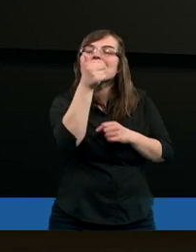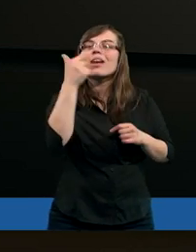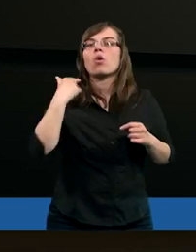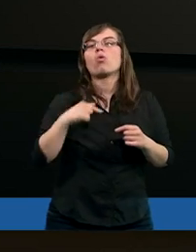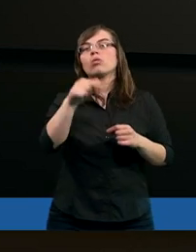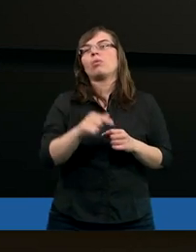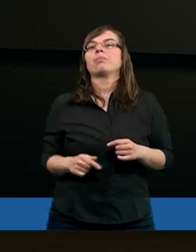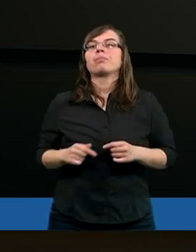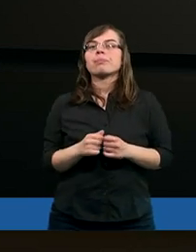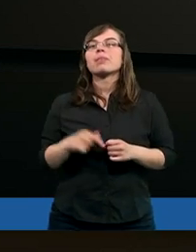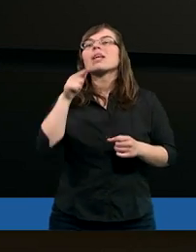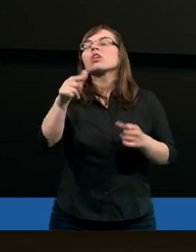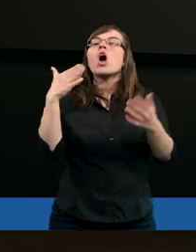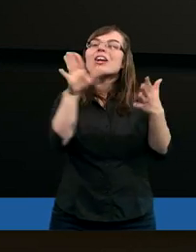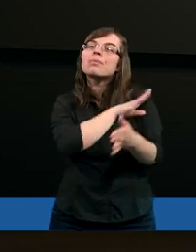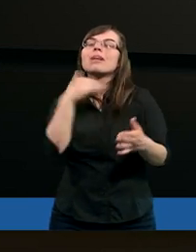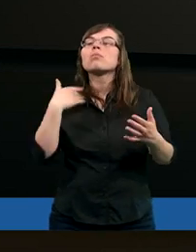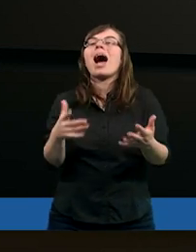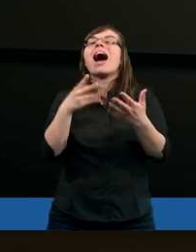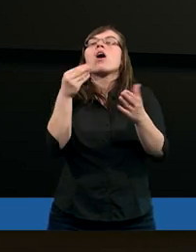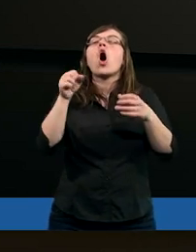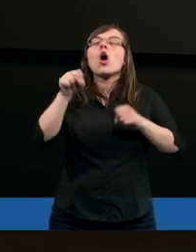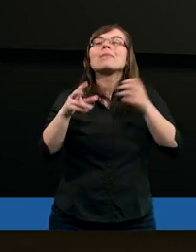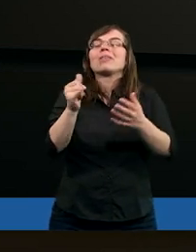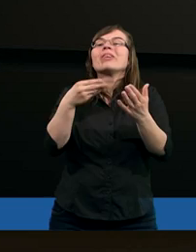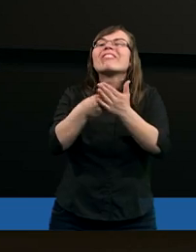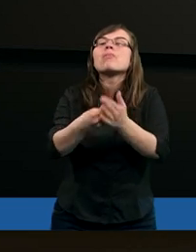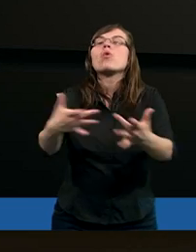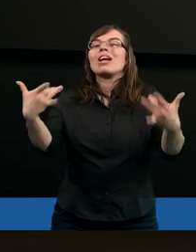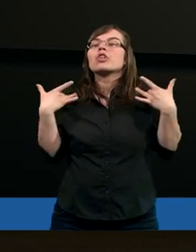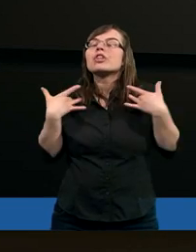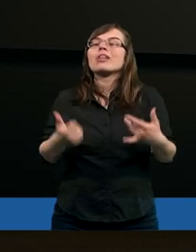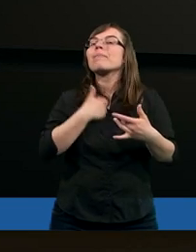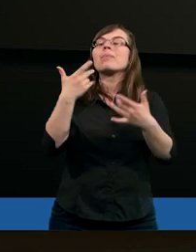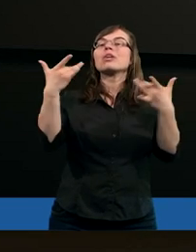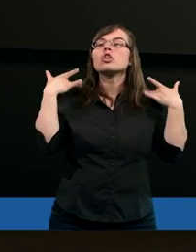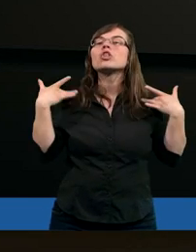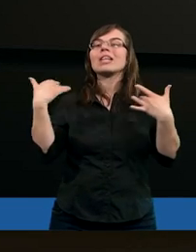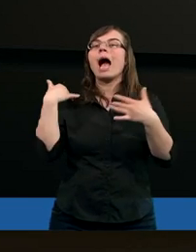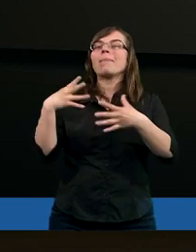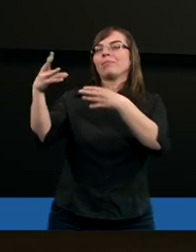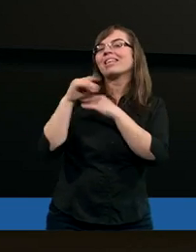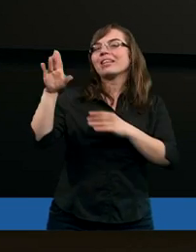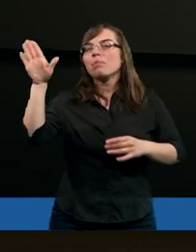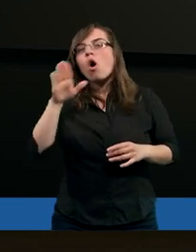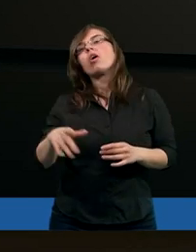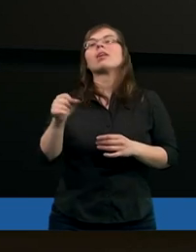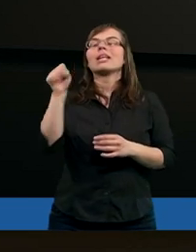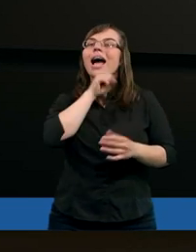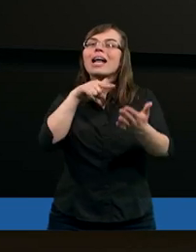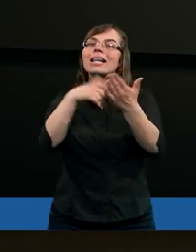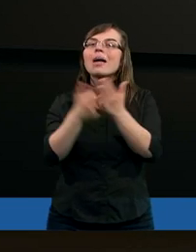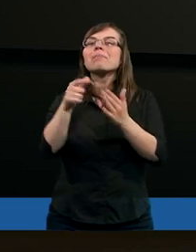śmierć była poprzedzona życiem. To nie jest tylko śmierć. W starotestamentowej